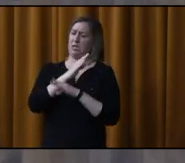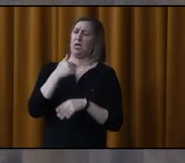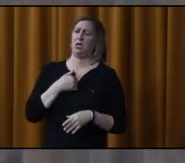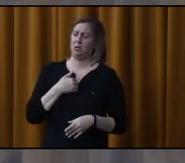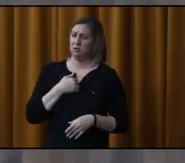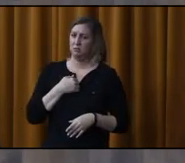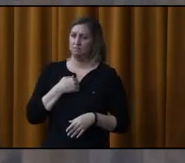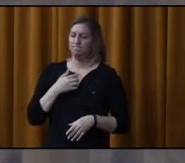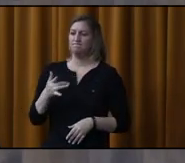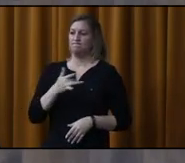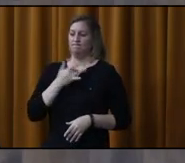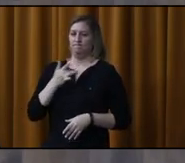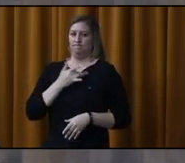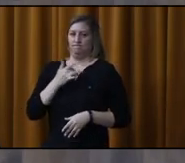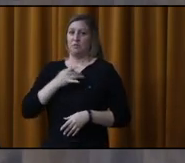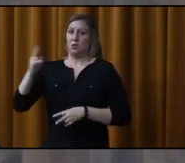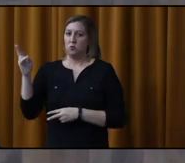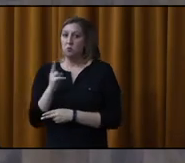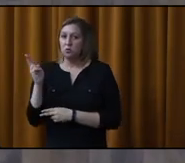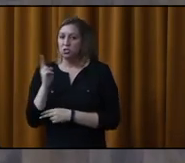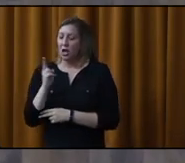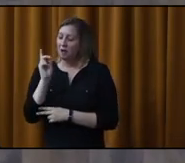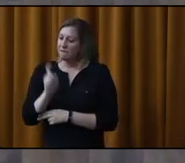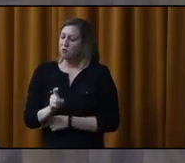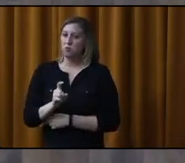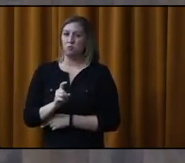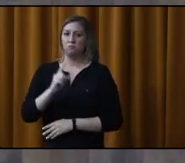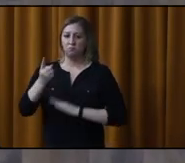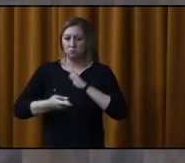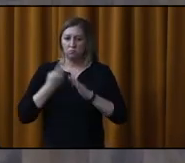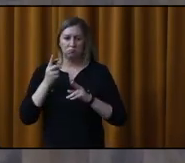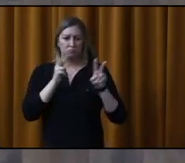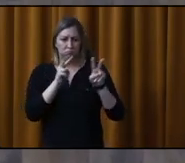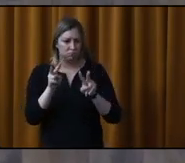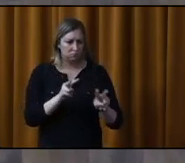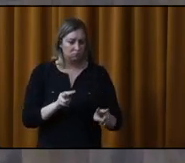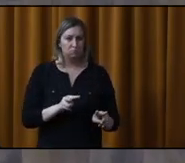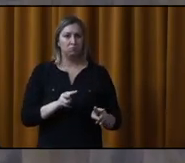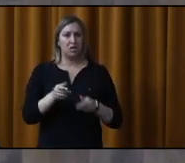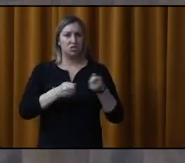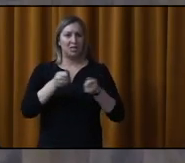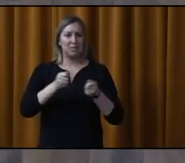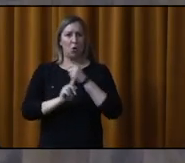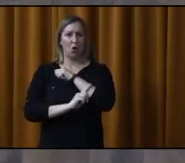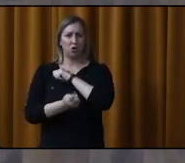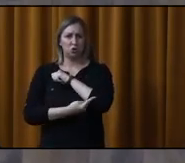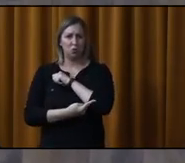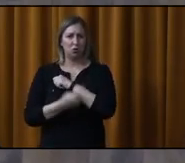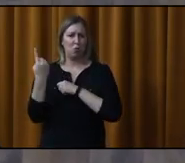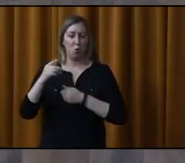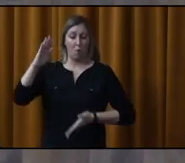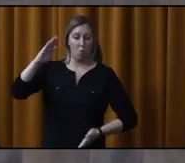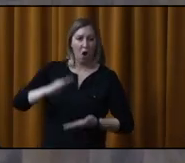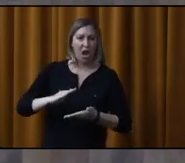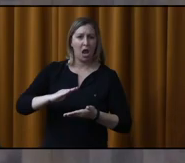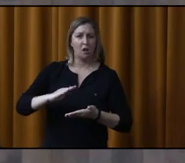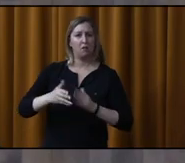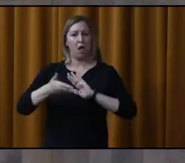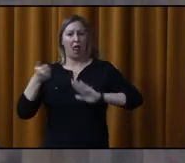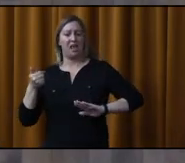donc un sentiment d'urgence de revoir la gestion des ordures visant à réduire efficacement nos GES